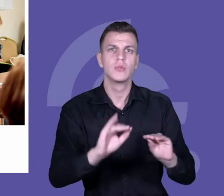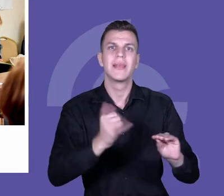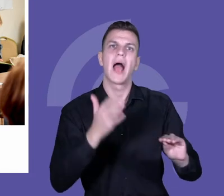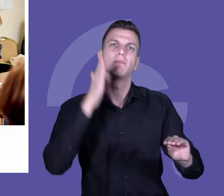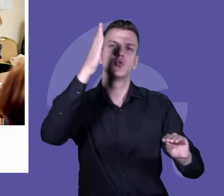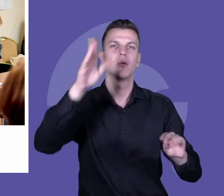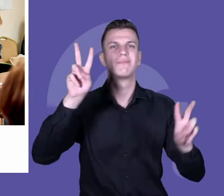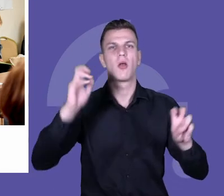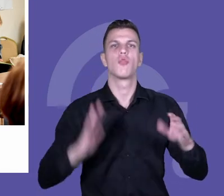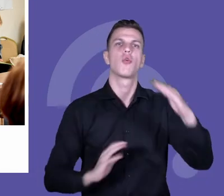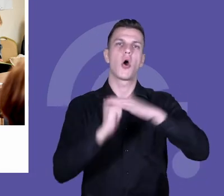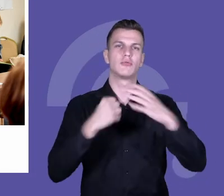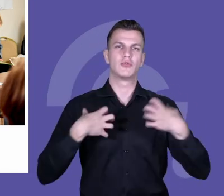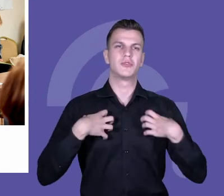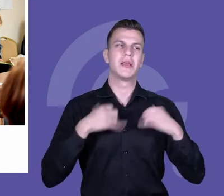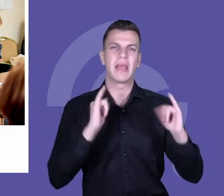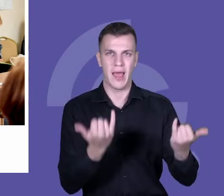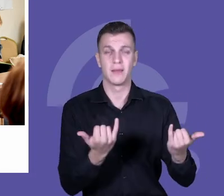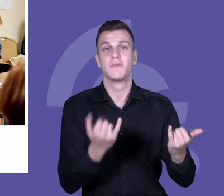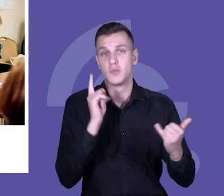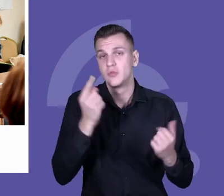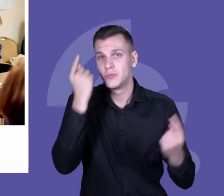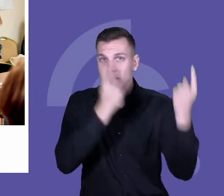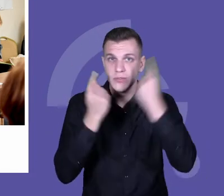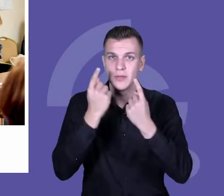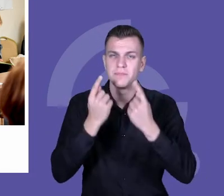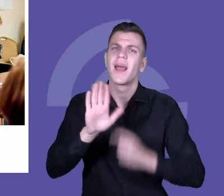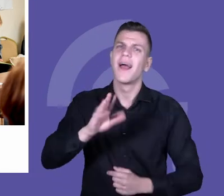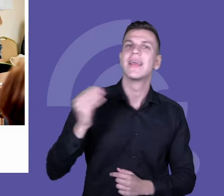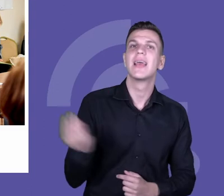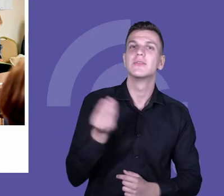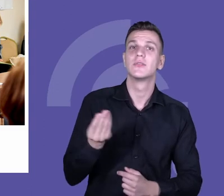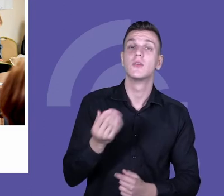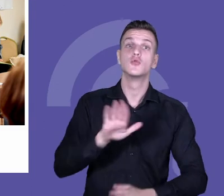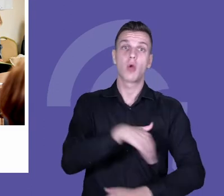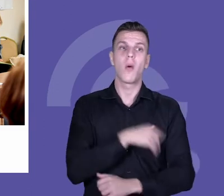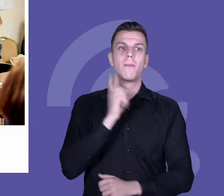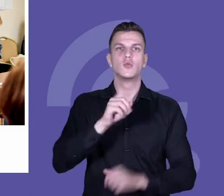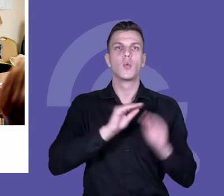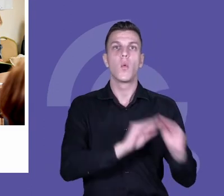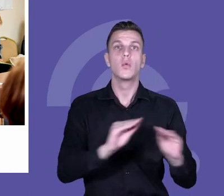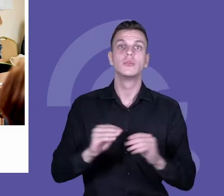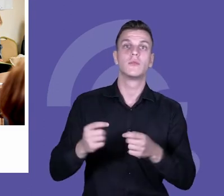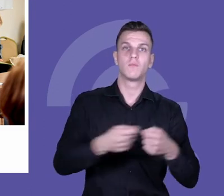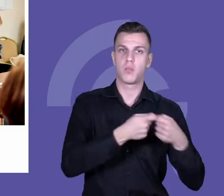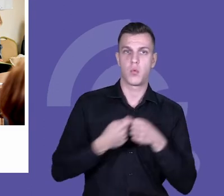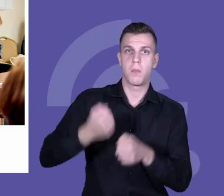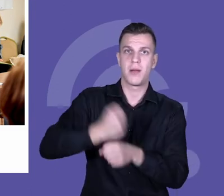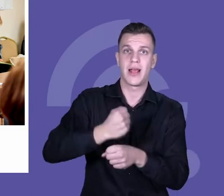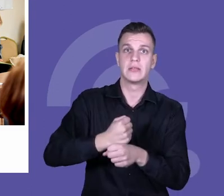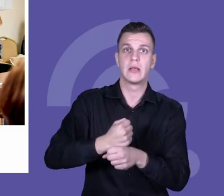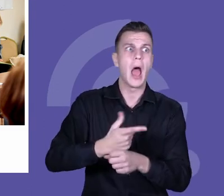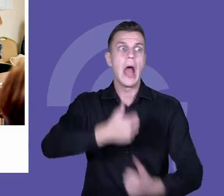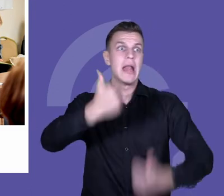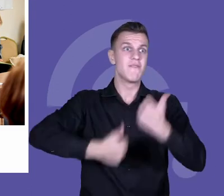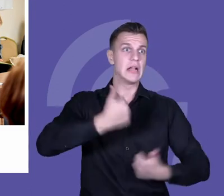I ostatnie trzy cechy to jest to, że jest to szkoła, która uczy współpracy, a nie rywalizacji. I to uczy tak